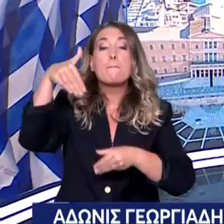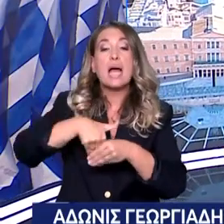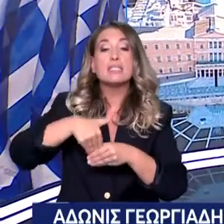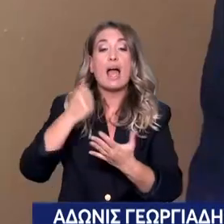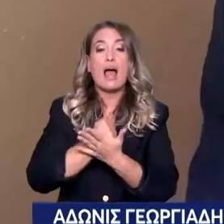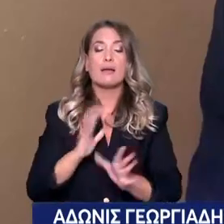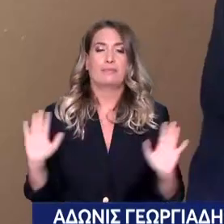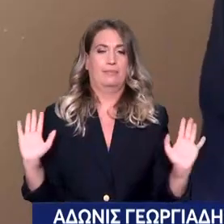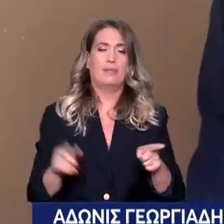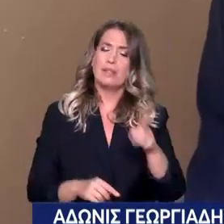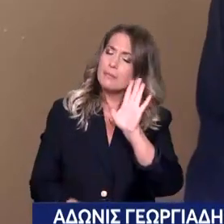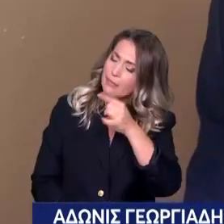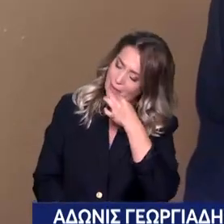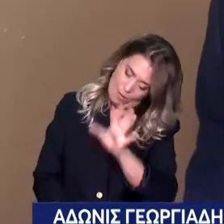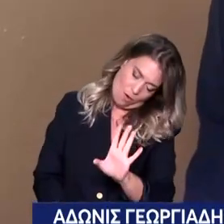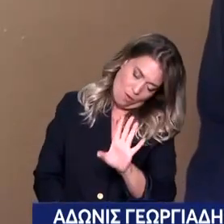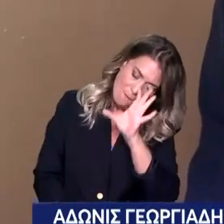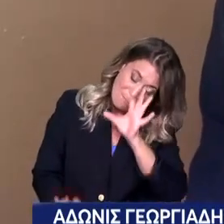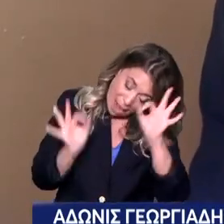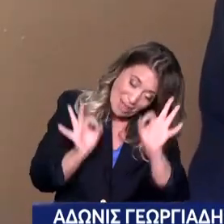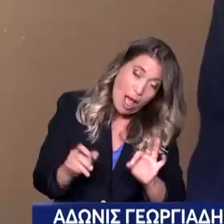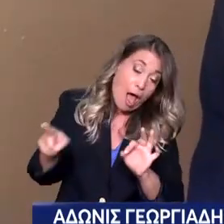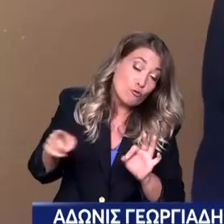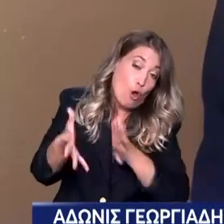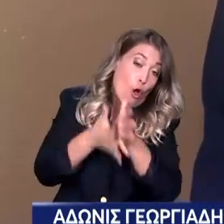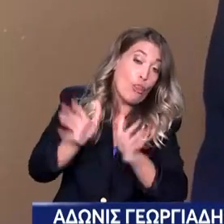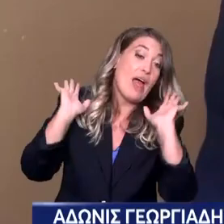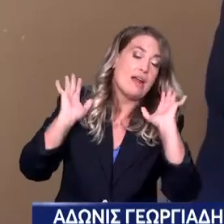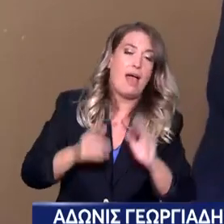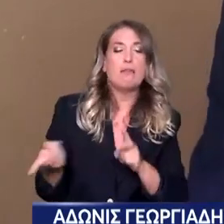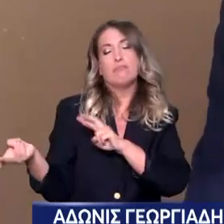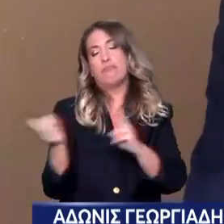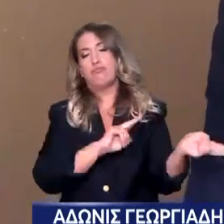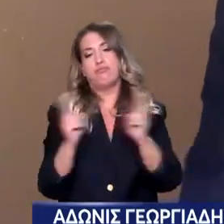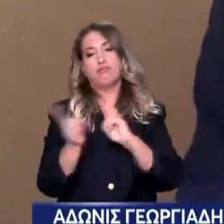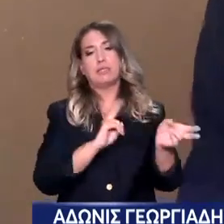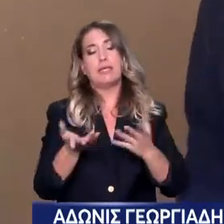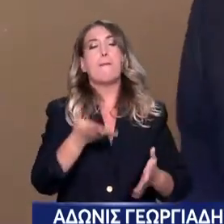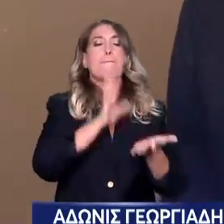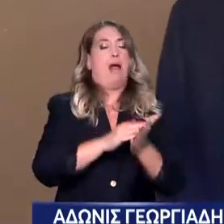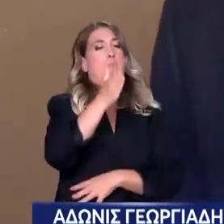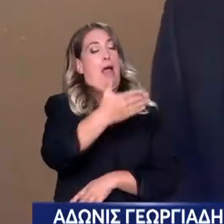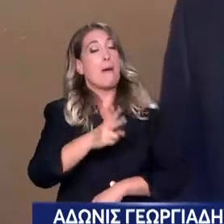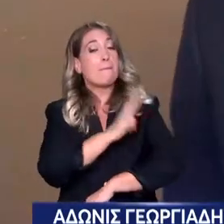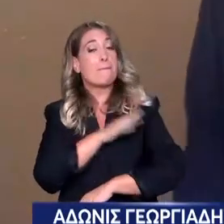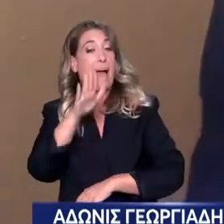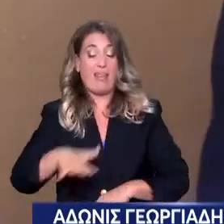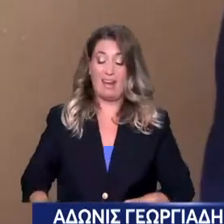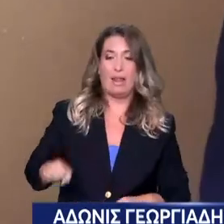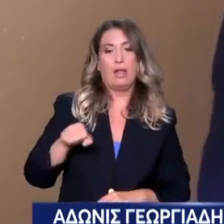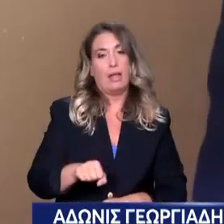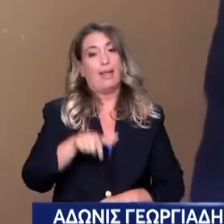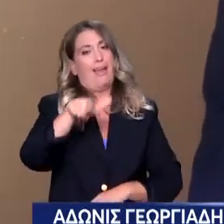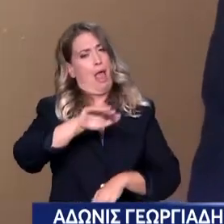να παρουσιάζετε την πραγματικότητα. Την πραγματικότητα. Η πραγματικότητα όμως θα σας το πω εγώ αντίστοιχα. Όταν μια μάνα πάει το παιδί της στο παιδόν και χρειάζεται να περιμένει στην